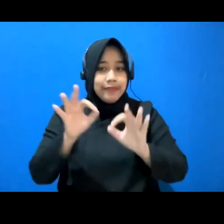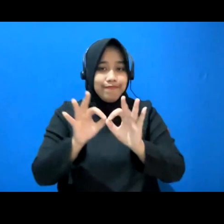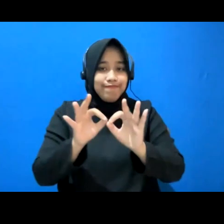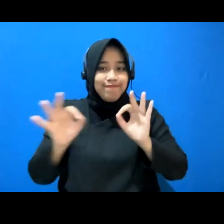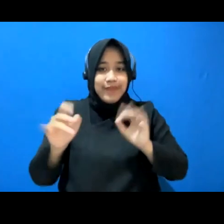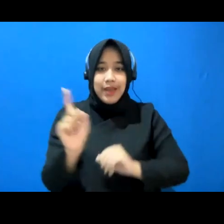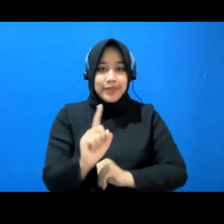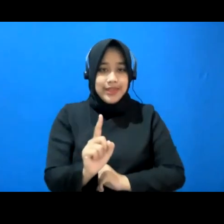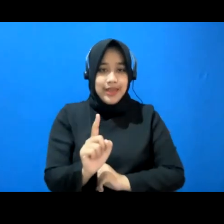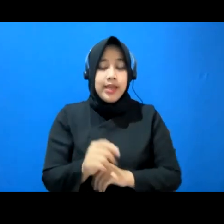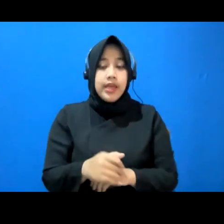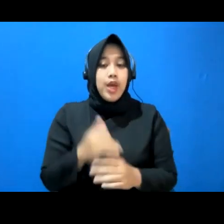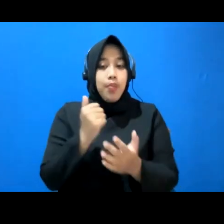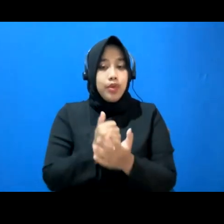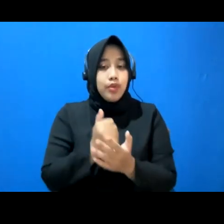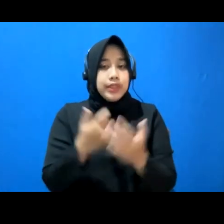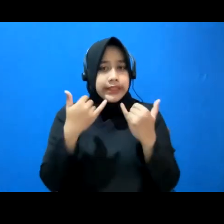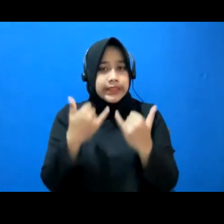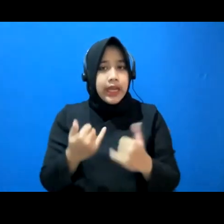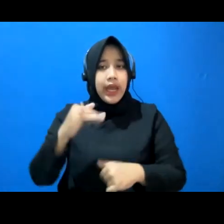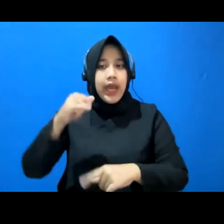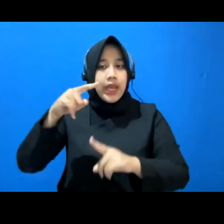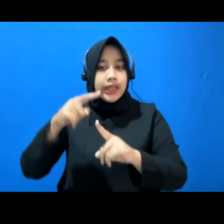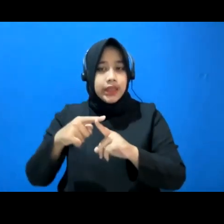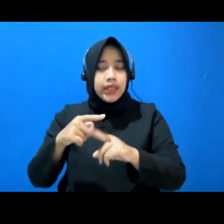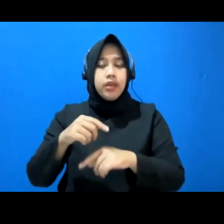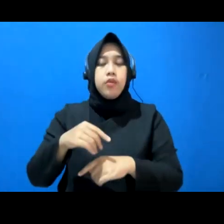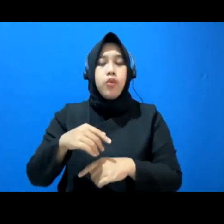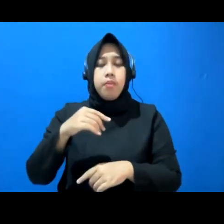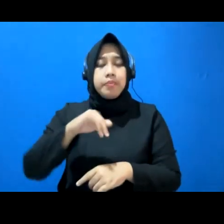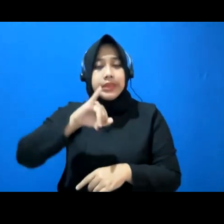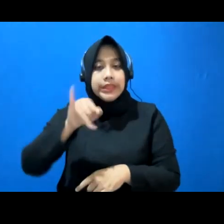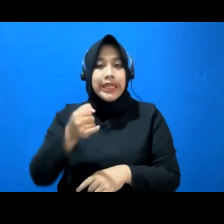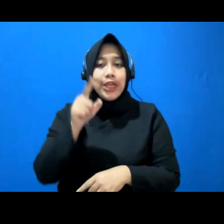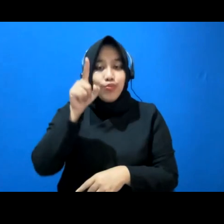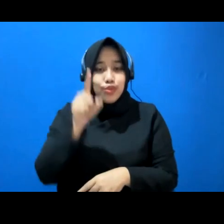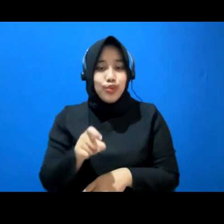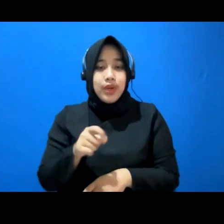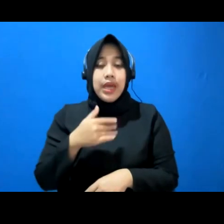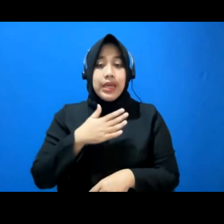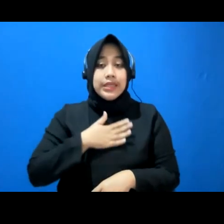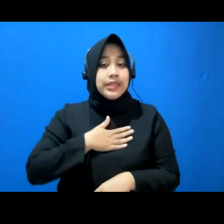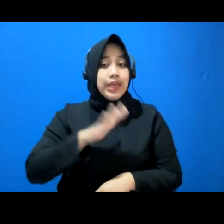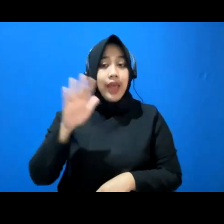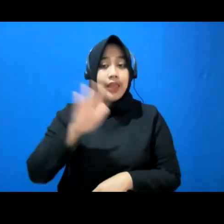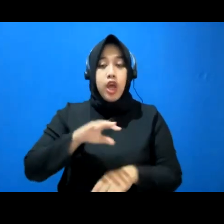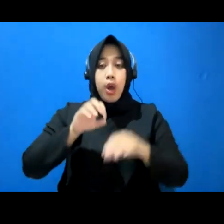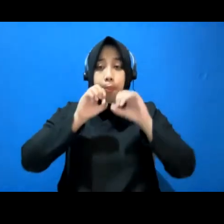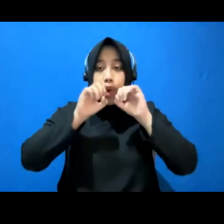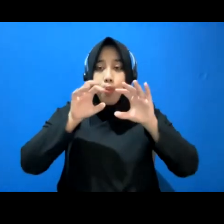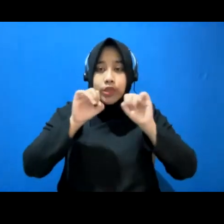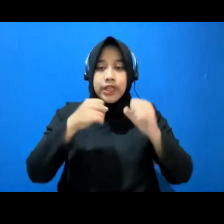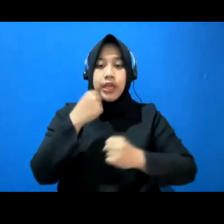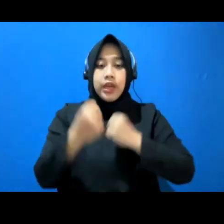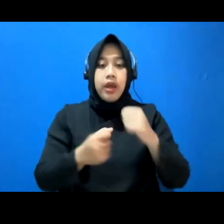Bahkan menjadi satu kebutuhan. Nah, dalam kesempatan ini tidak berusaha untuk mempromosikan apa yang sudah dilakukan Pradi